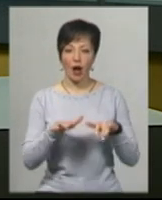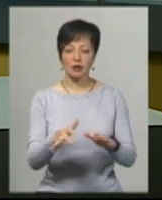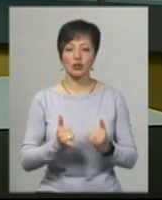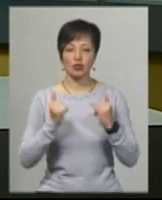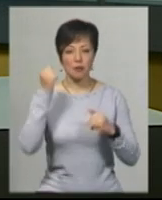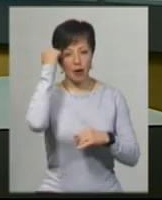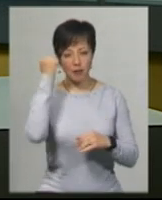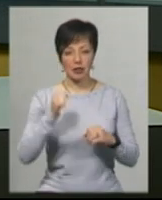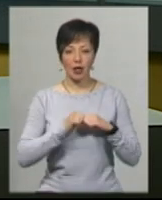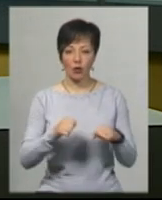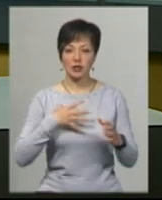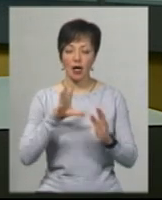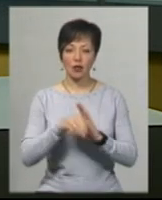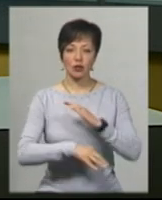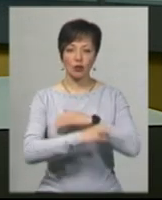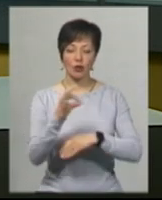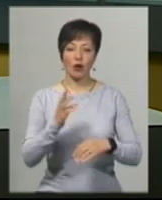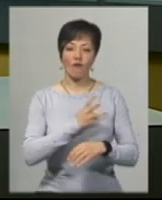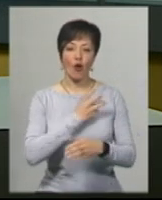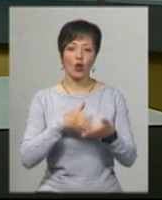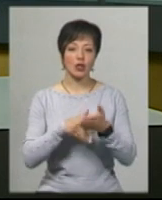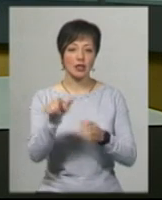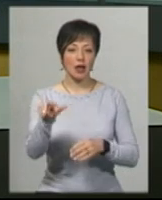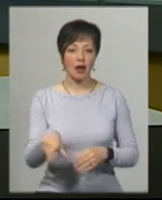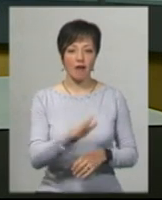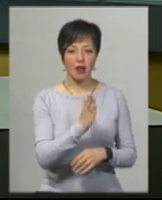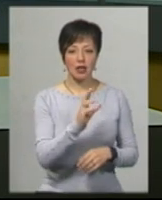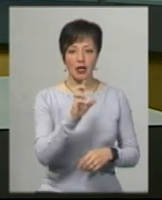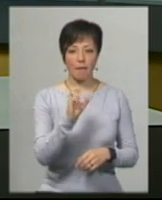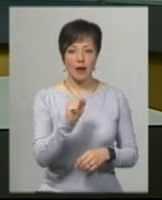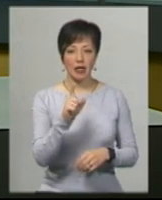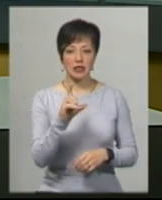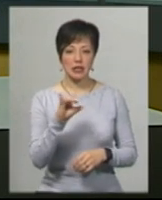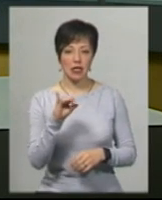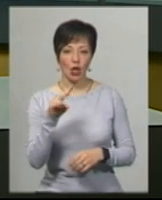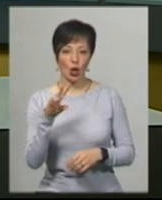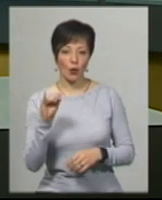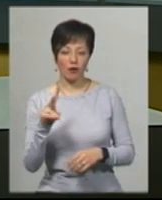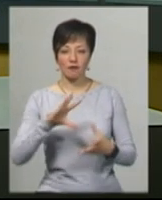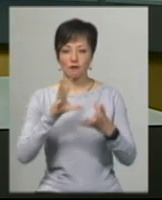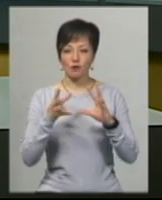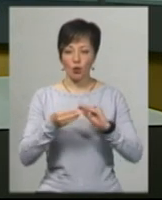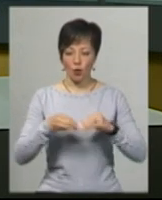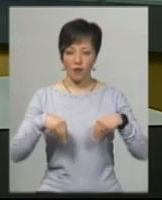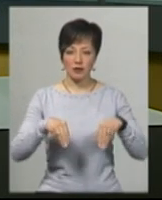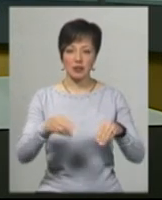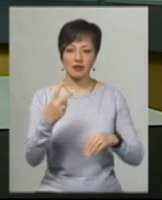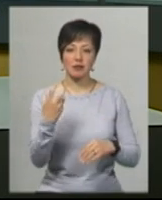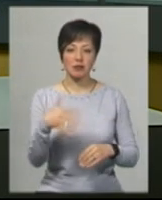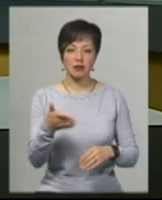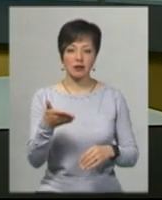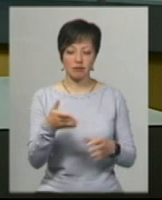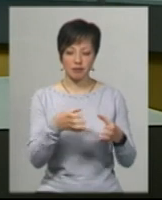героїв, які загинули на Сході, організувала волонтерка Валентина Базилюк. За її словами, всього висадили 250 корчів